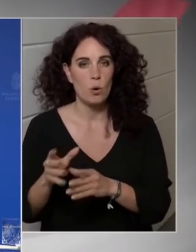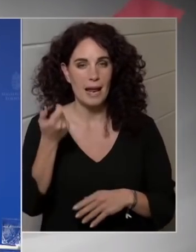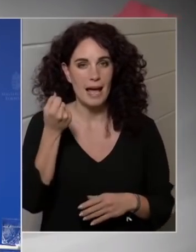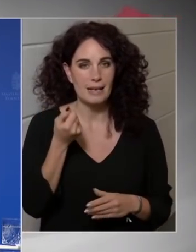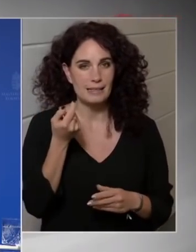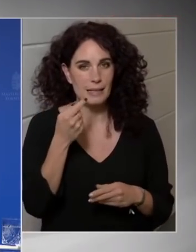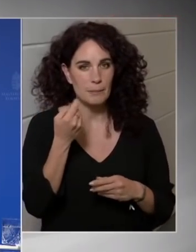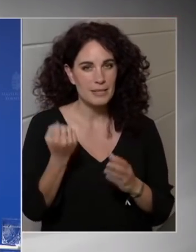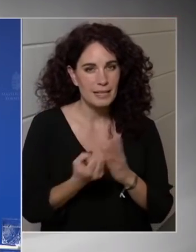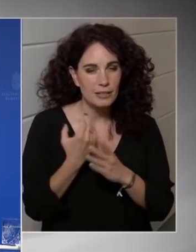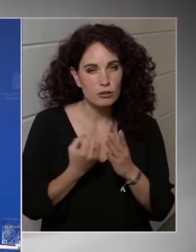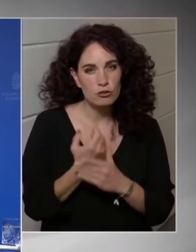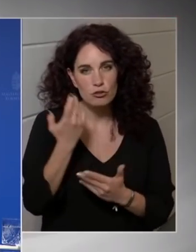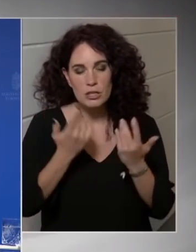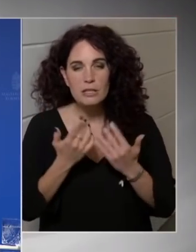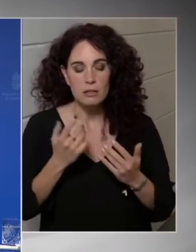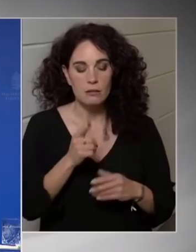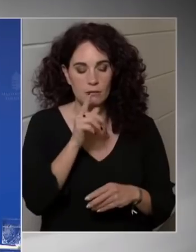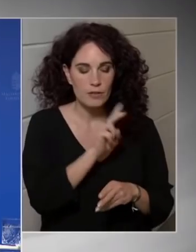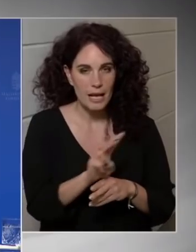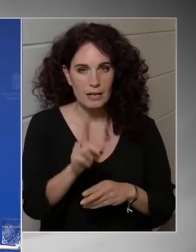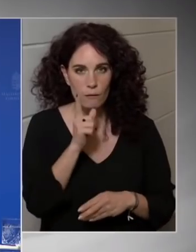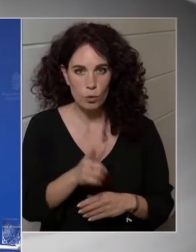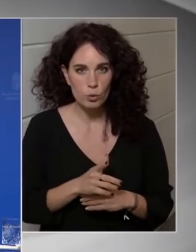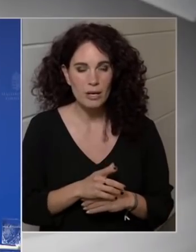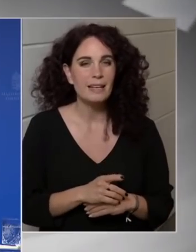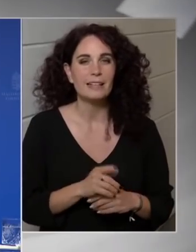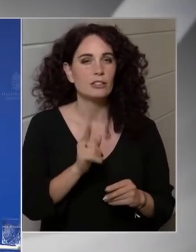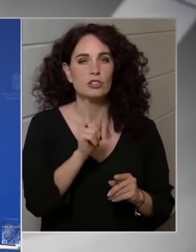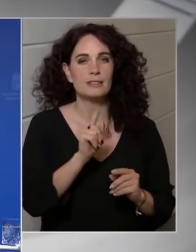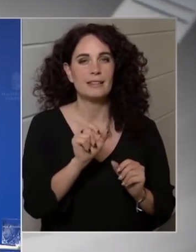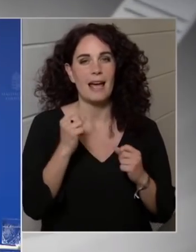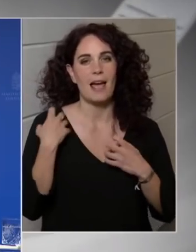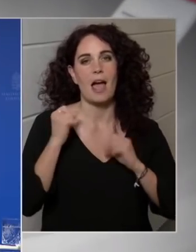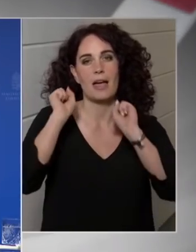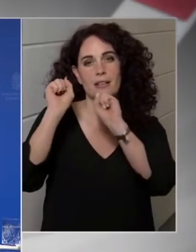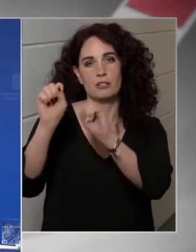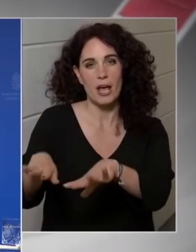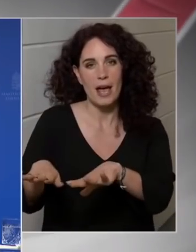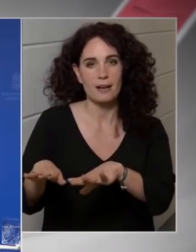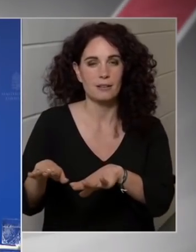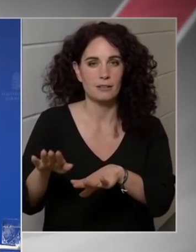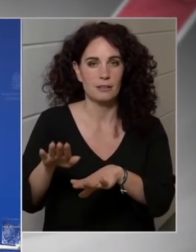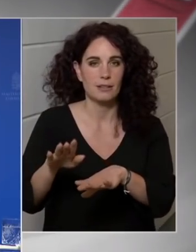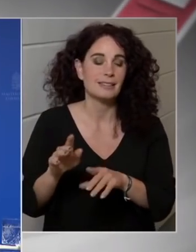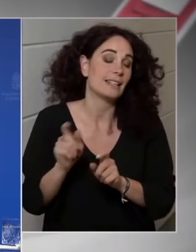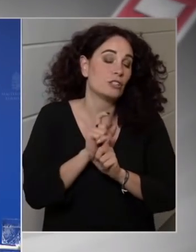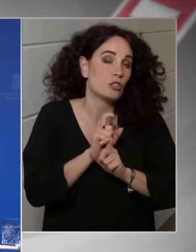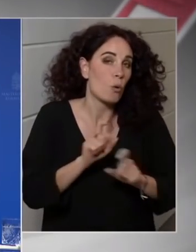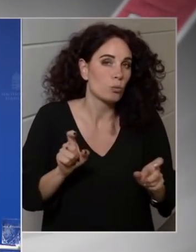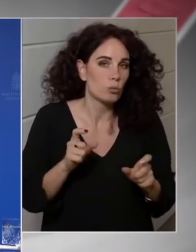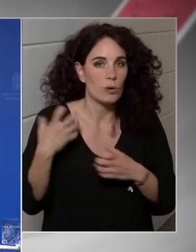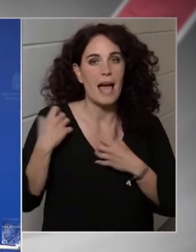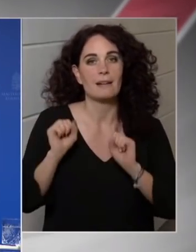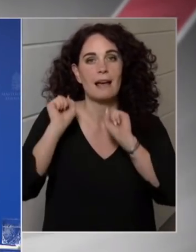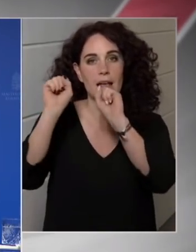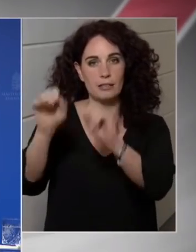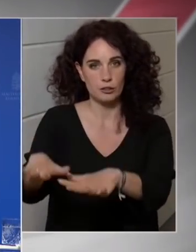azt nézni fogjuk, elvárjuk, hogy ezt ne hárítsák át, de azt gondolom, nyit is semmi okuk rá, hogy áthárítsák.